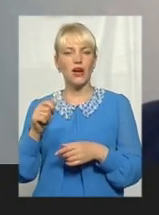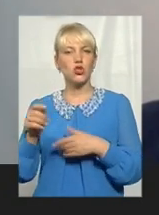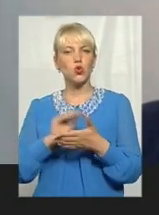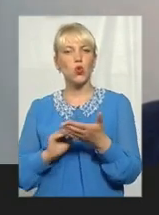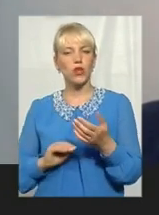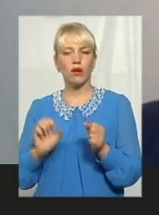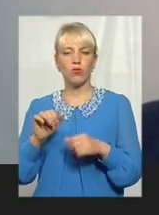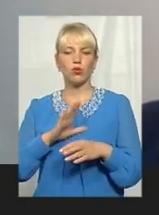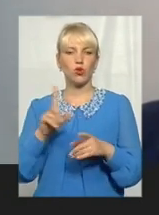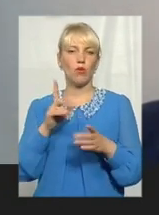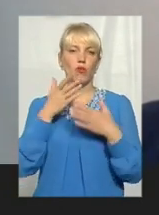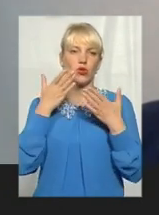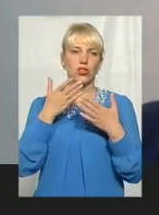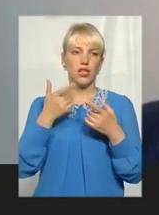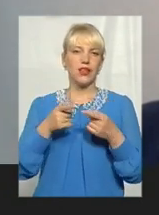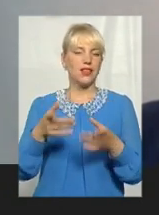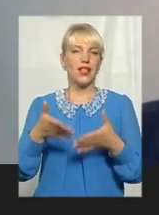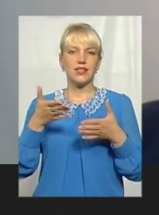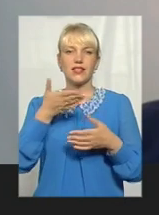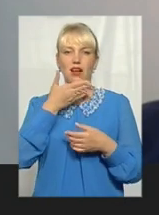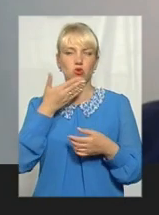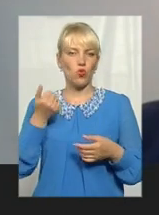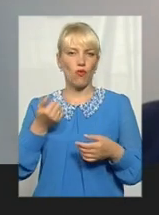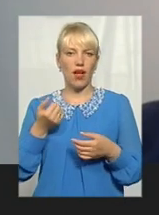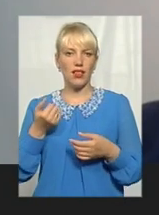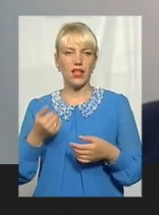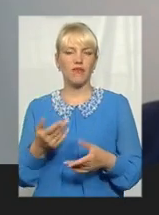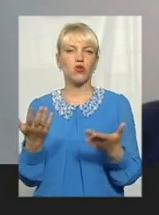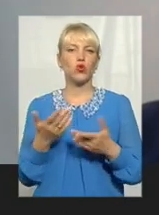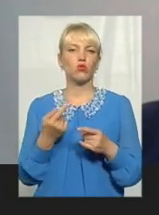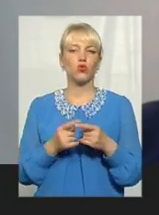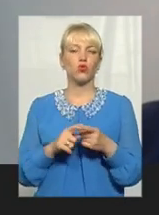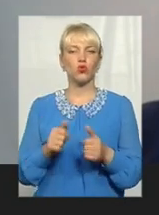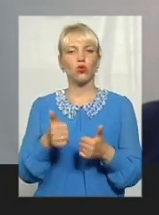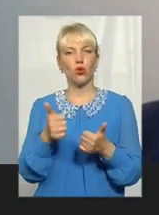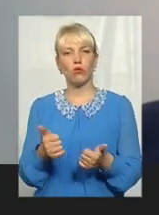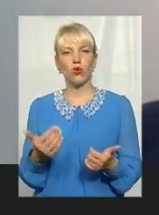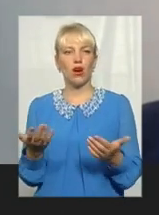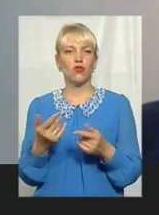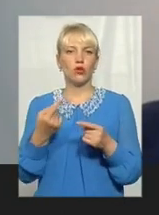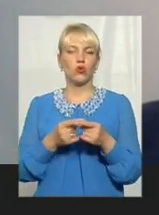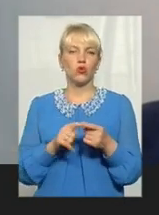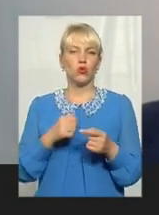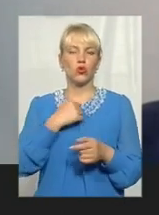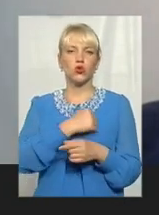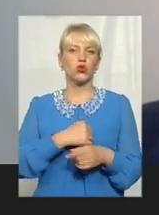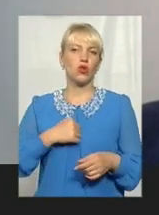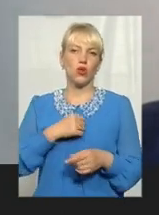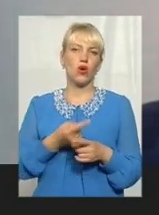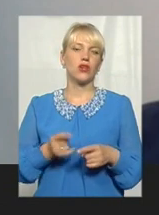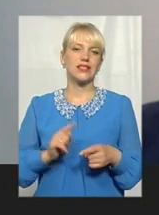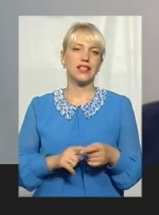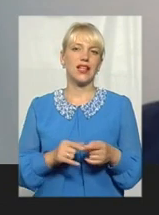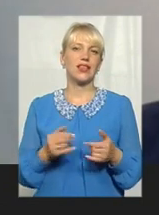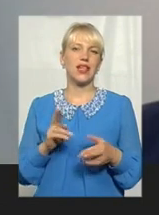тому, що не прочитали і не з'ясували, в чому тут добро, а в чому тут зло. Оце, як